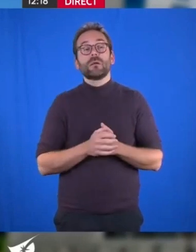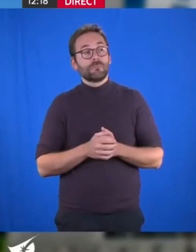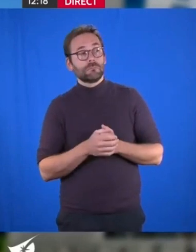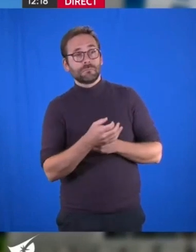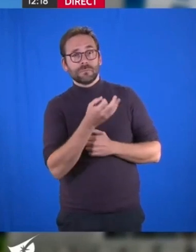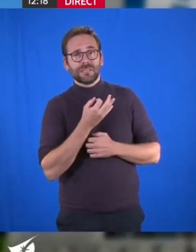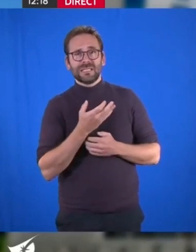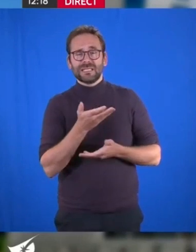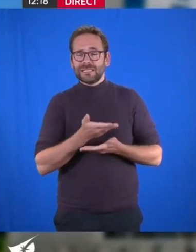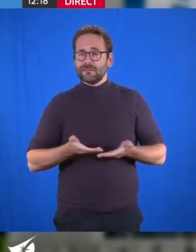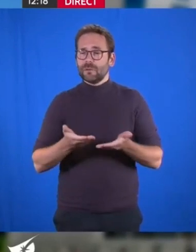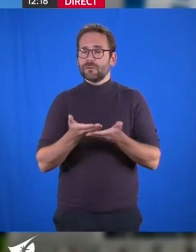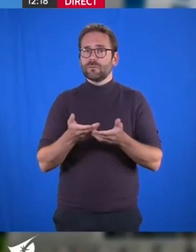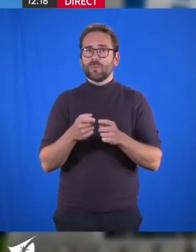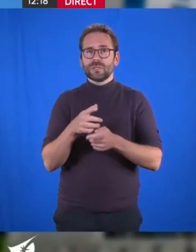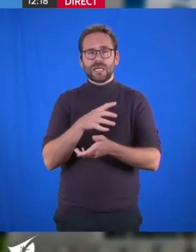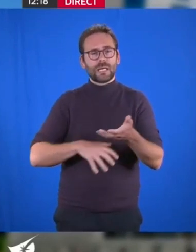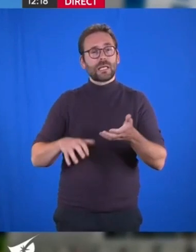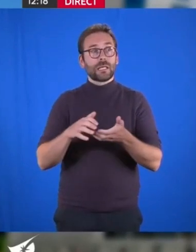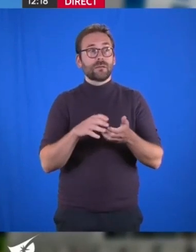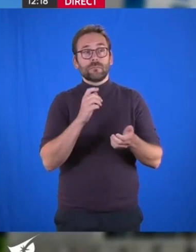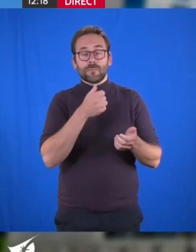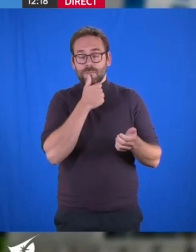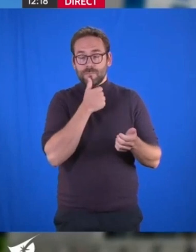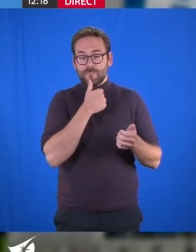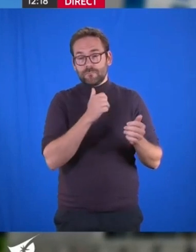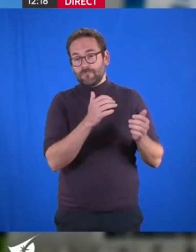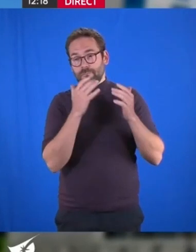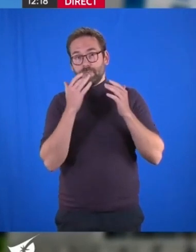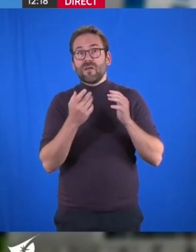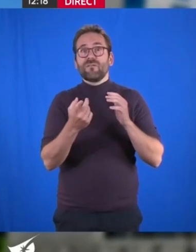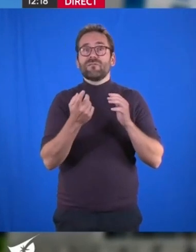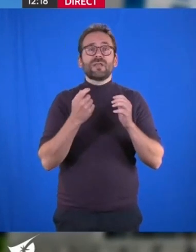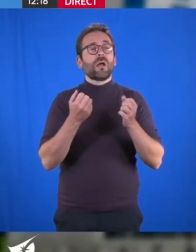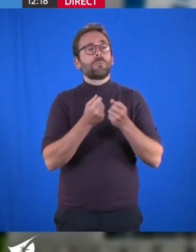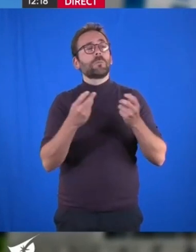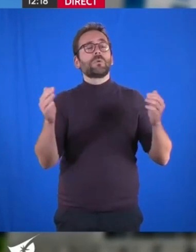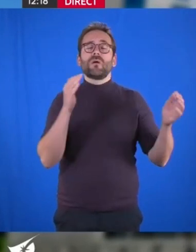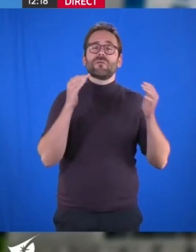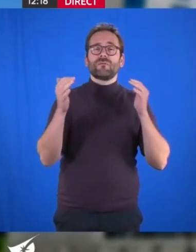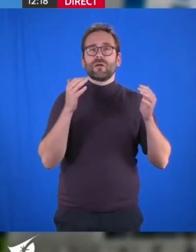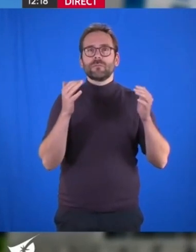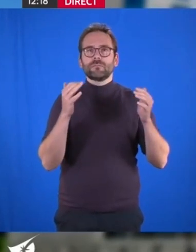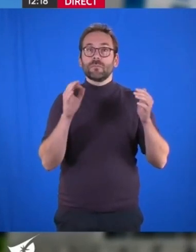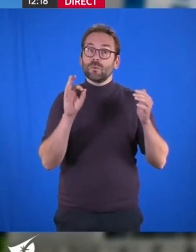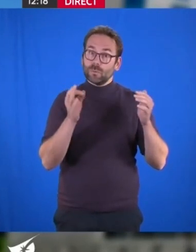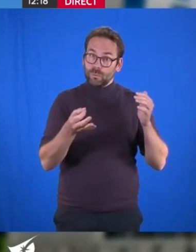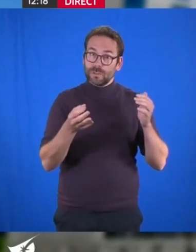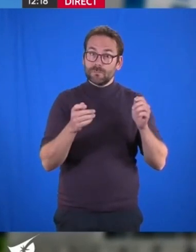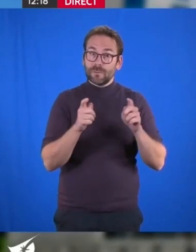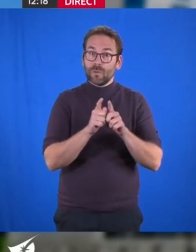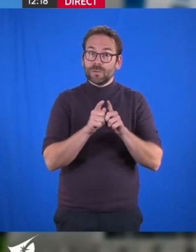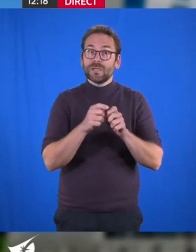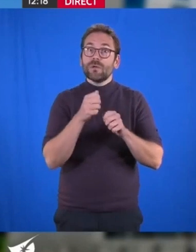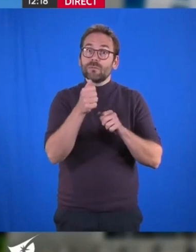et cette crise, nous la subissons, que c'est la résultante de plein de facteurs. Oui, certes, mais c'est aussi la résultante de